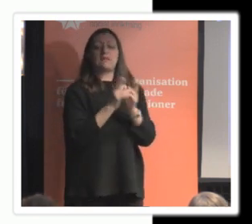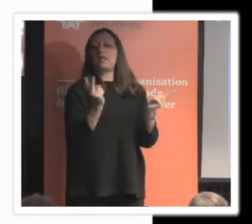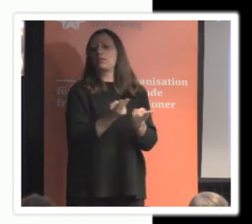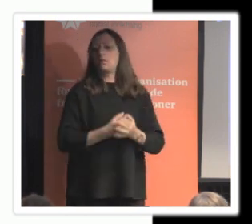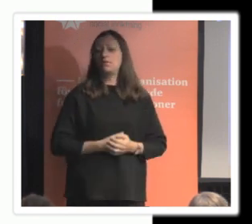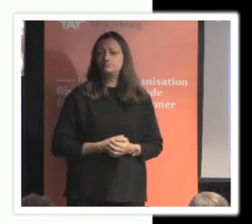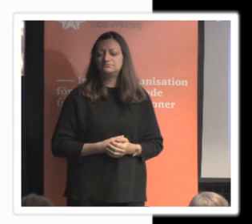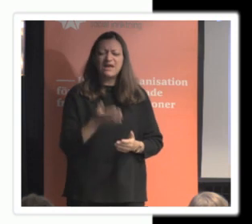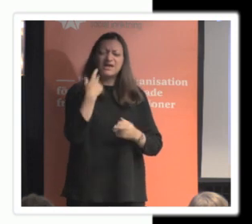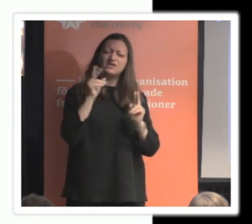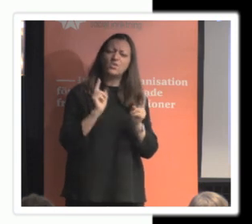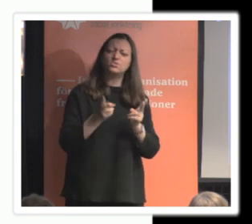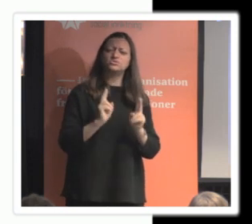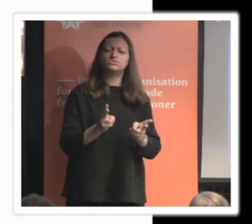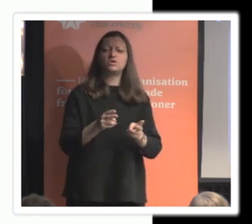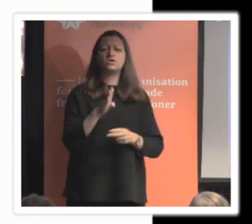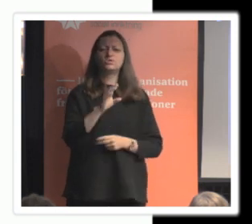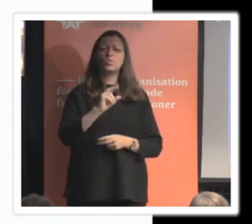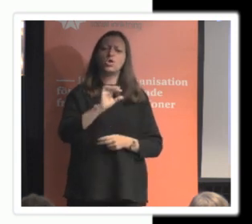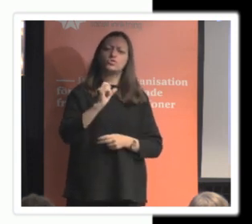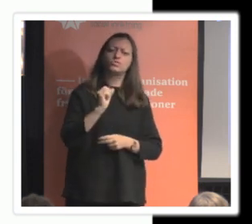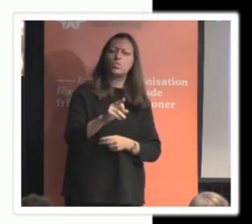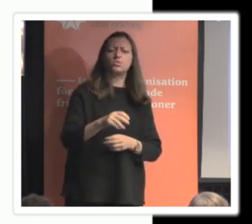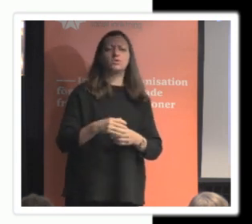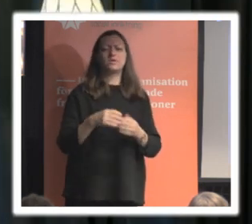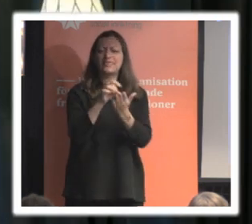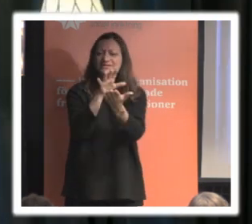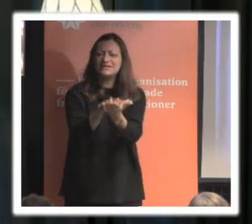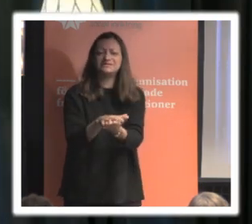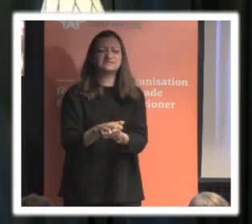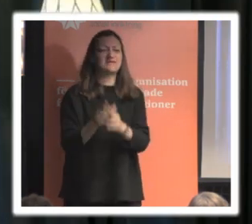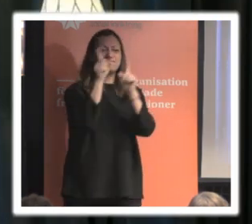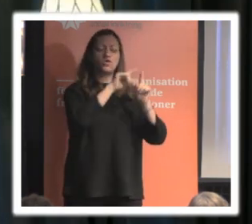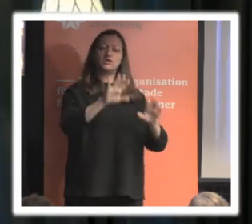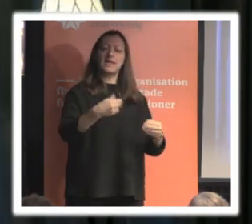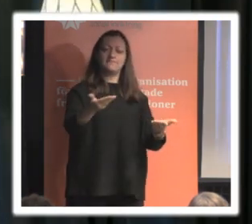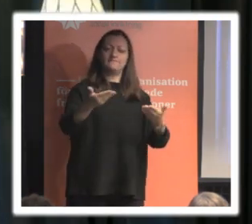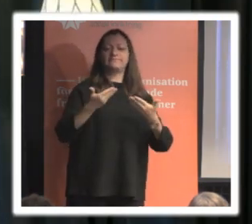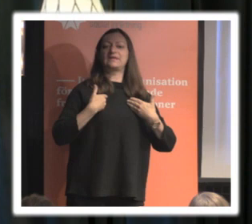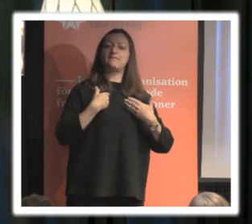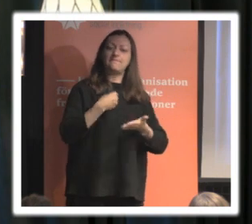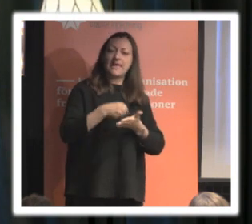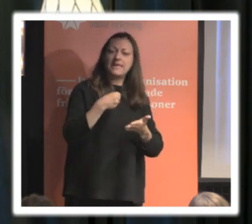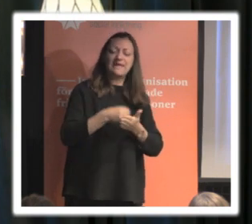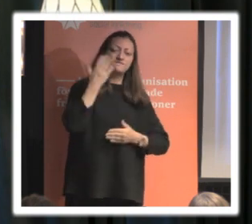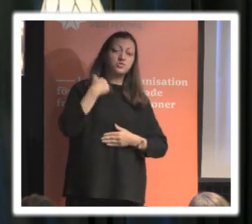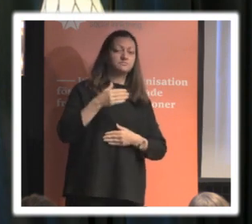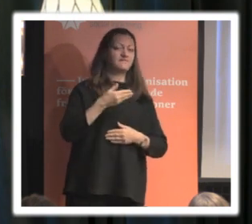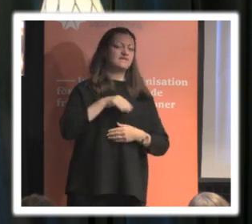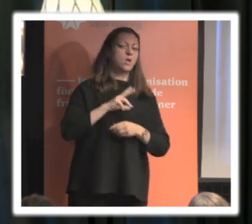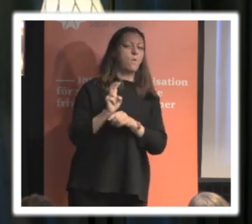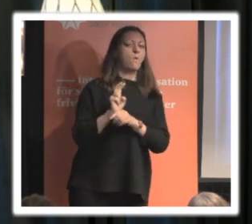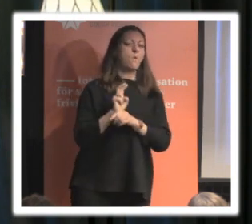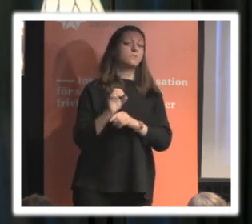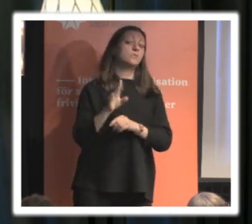det kan också vara donatorsregister människor som har givit pengar till organisationen tidigare och som man vill hålla koll på ett tag